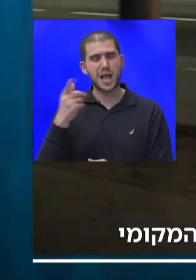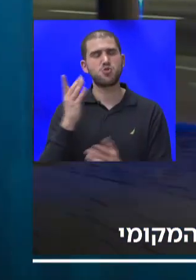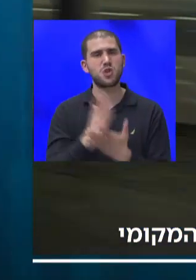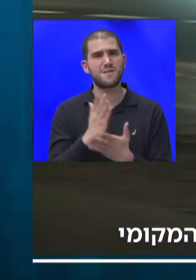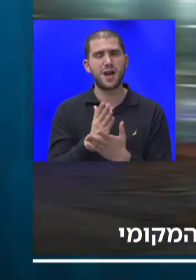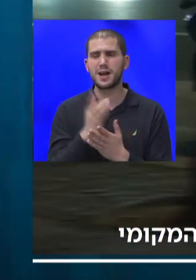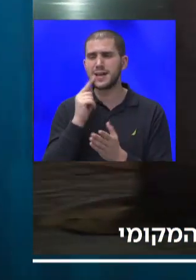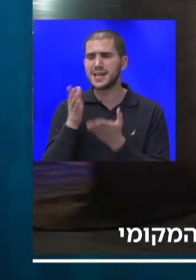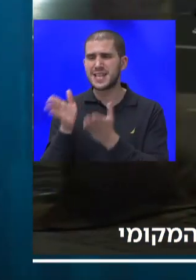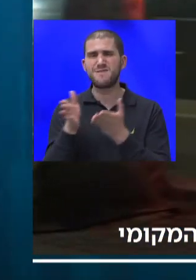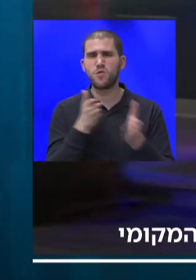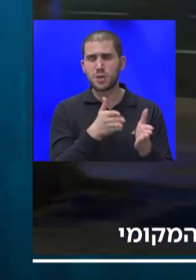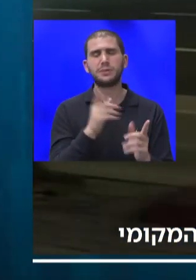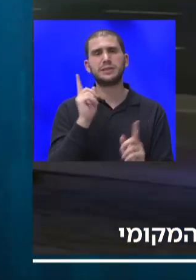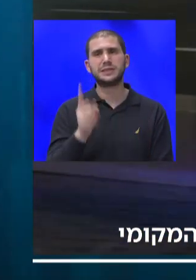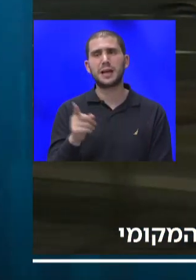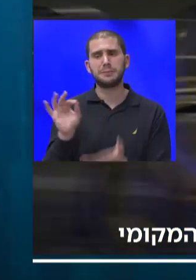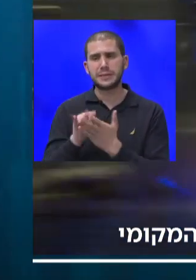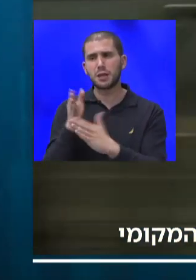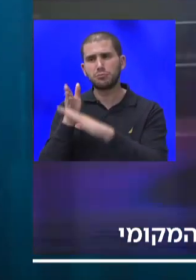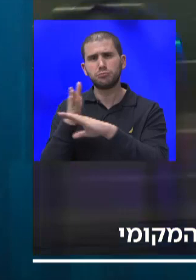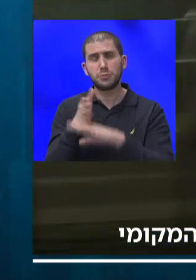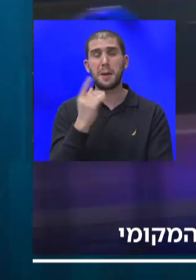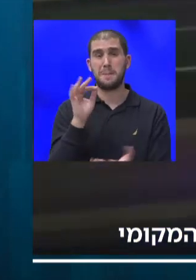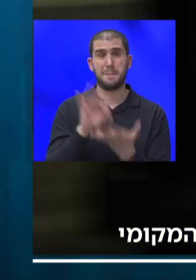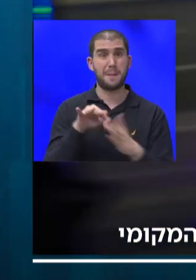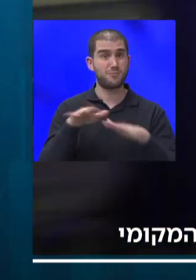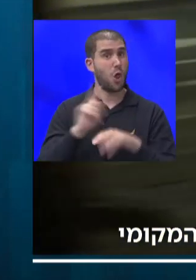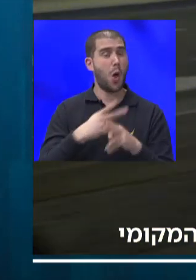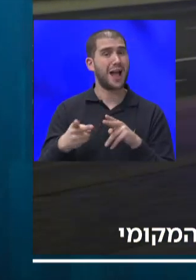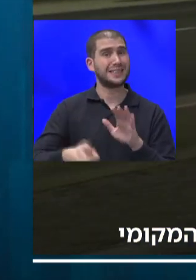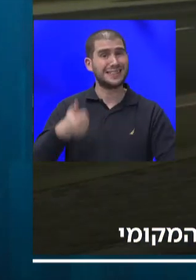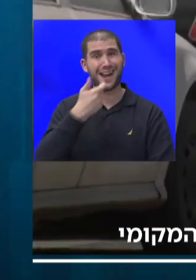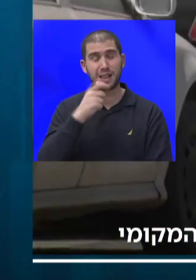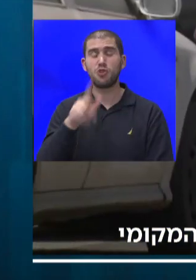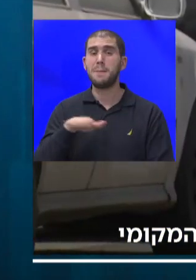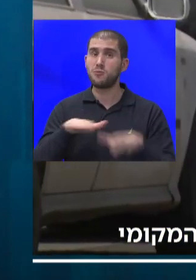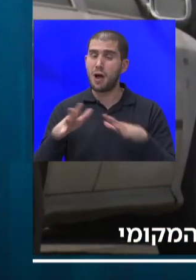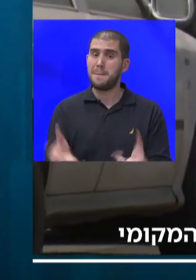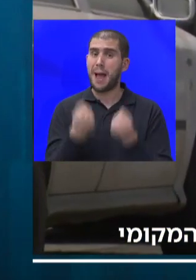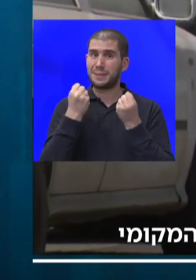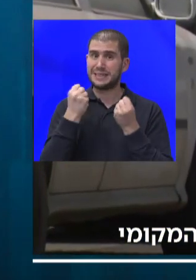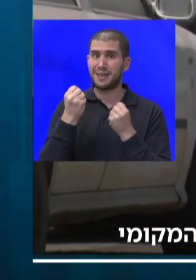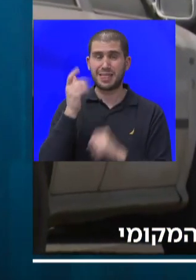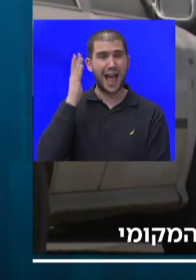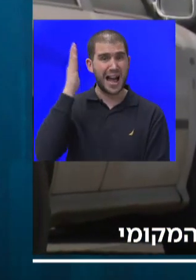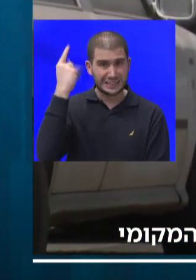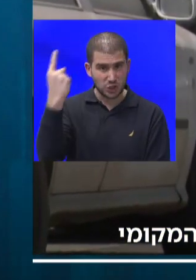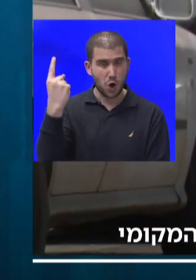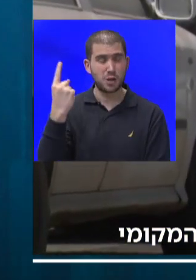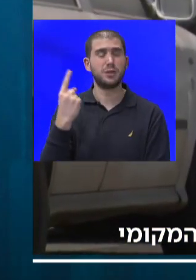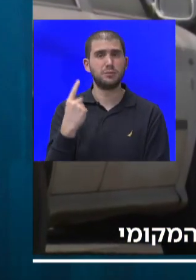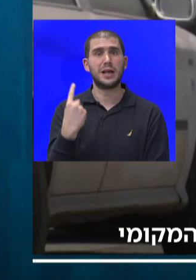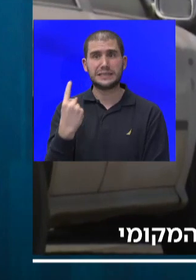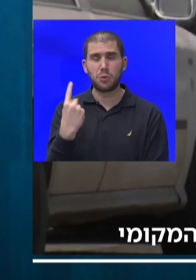לעבור משרד, משרד, ברגע שהממשלה, לא רק השר דרי, ברגע שהממשלה תאמץ את החזון פורץ הדרך הזה, אנחנו נצטרך